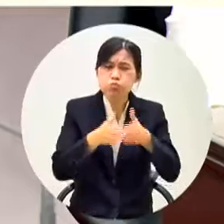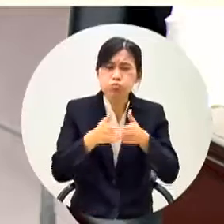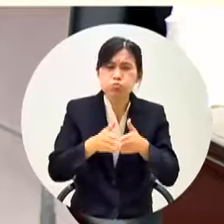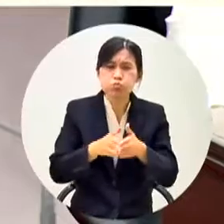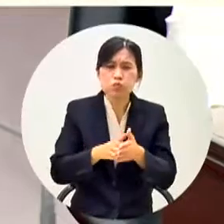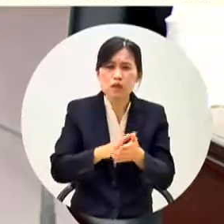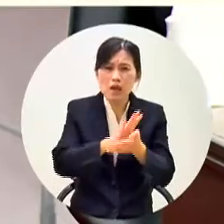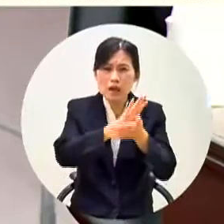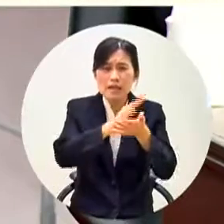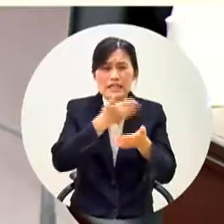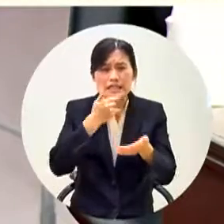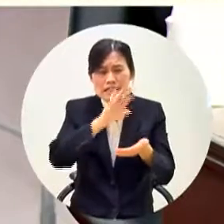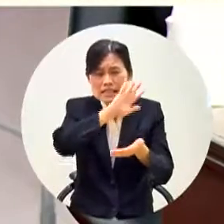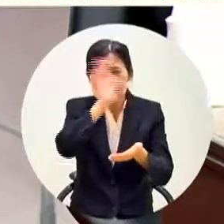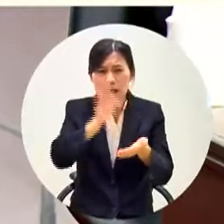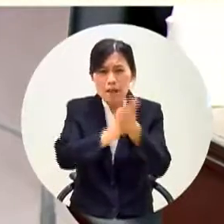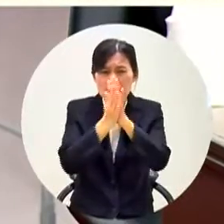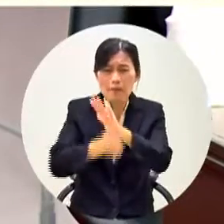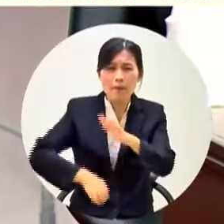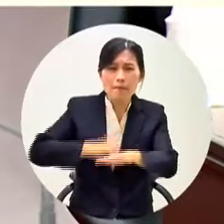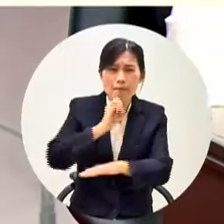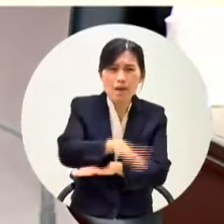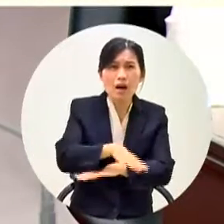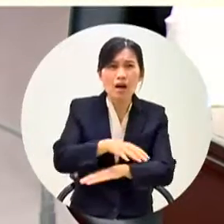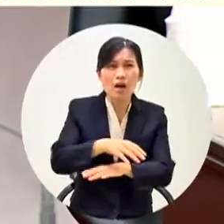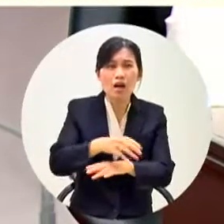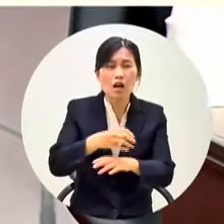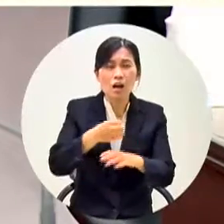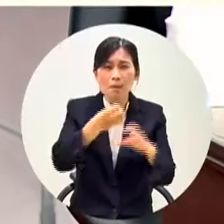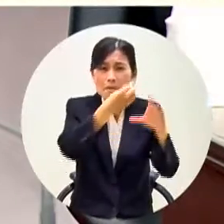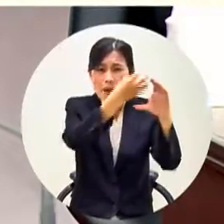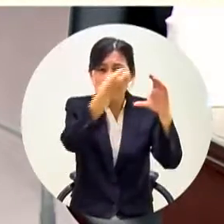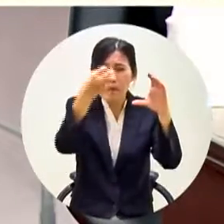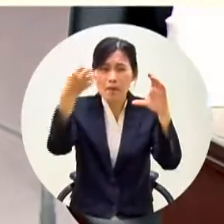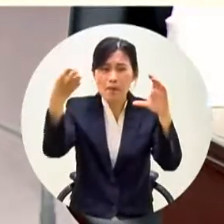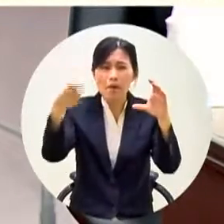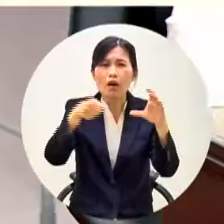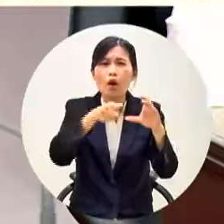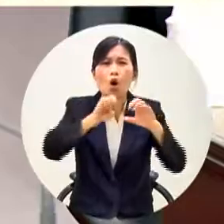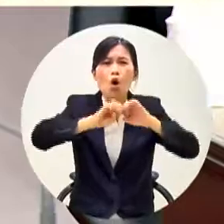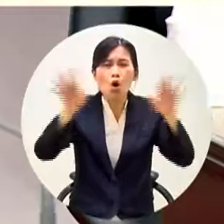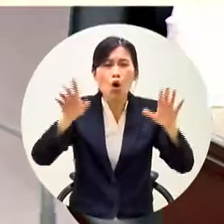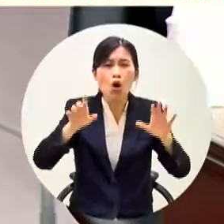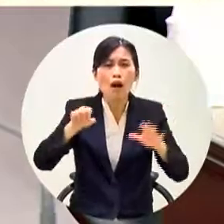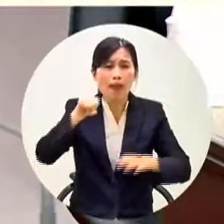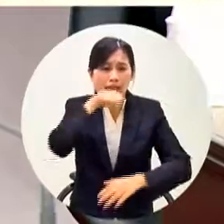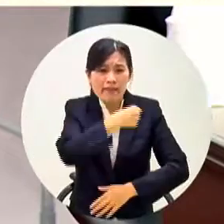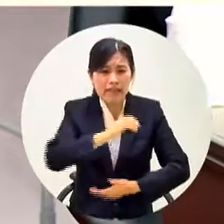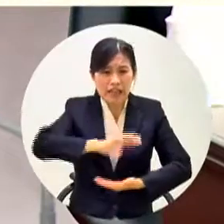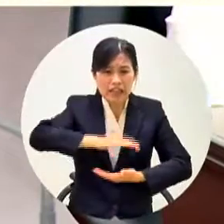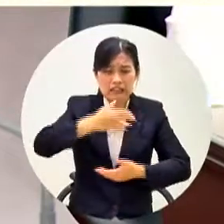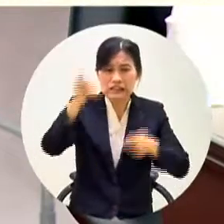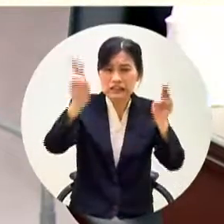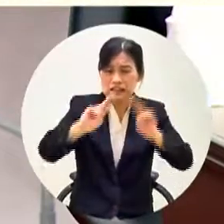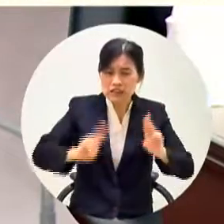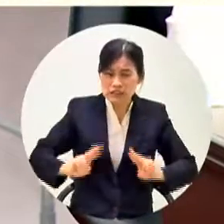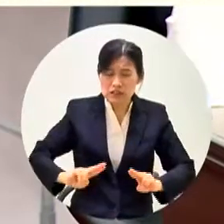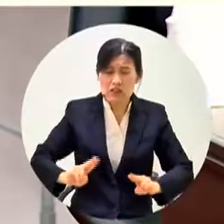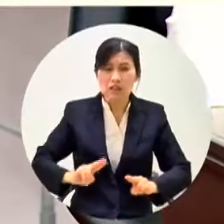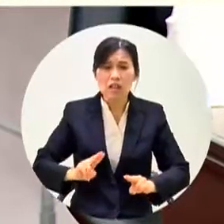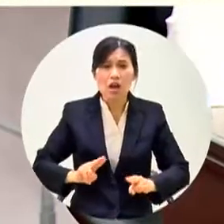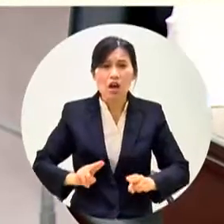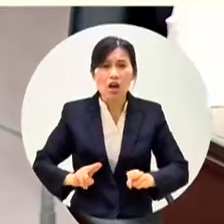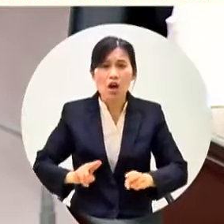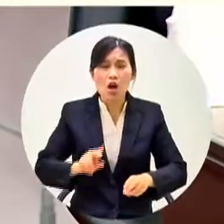大家去後來關跑馬燈都有說齁你像台積電捐多少那個洪海捐多少